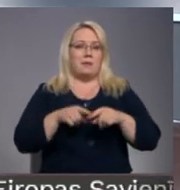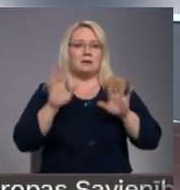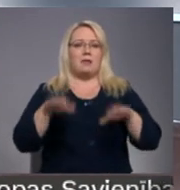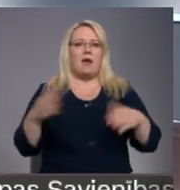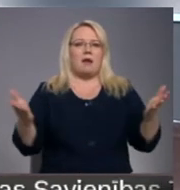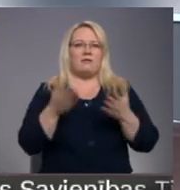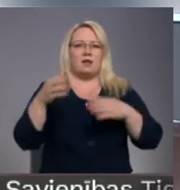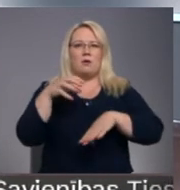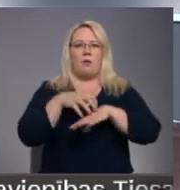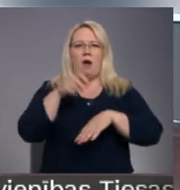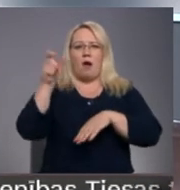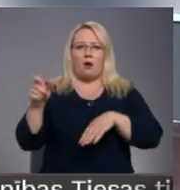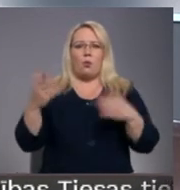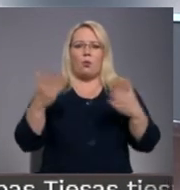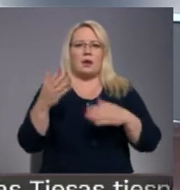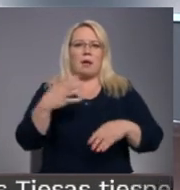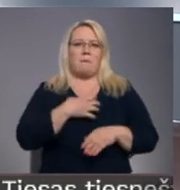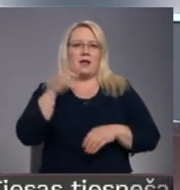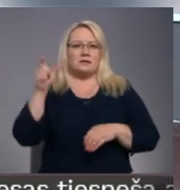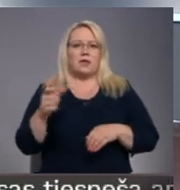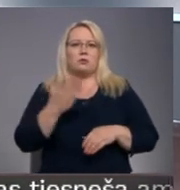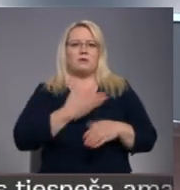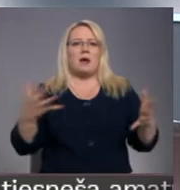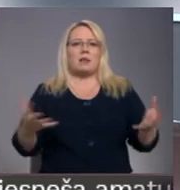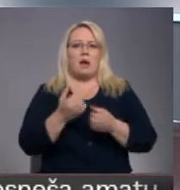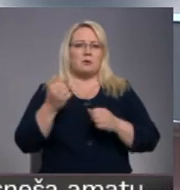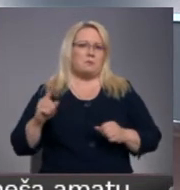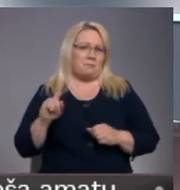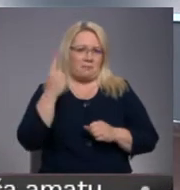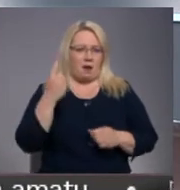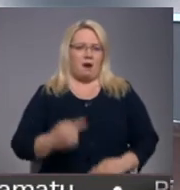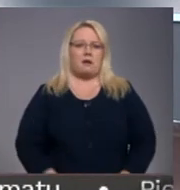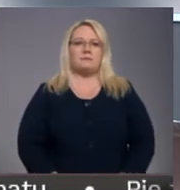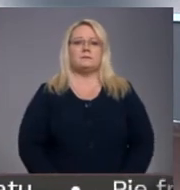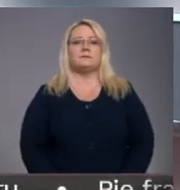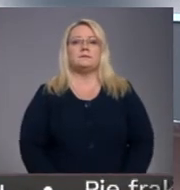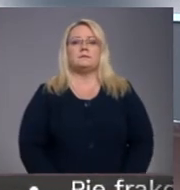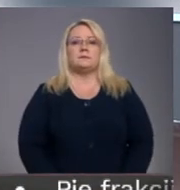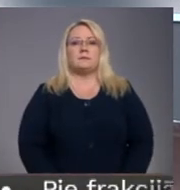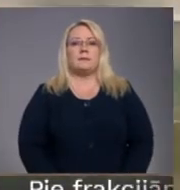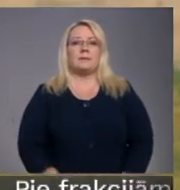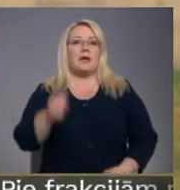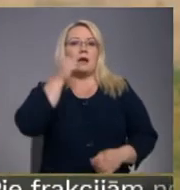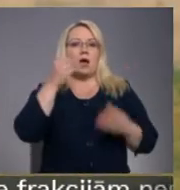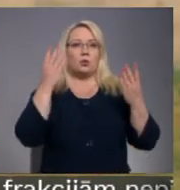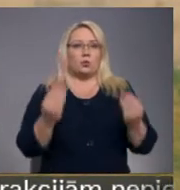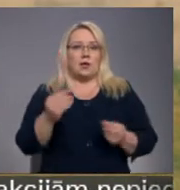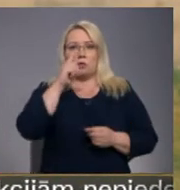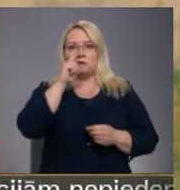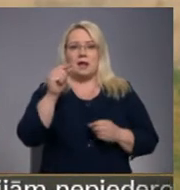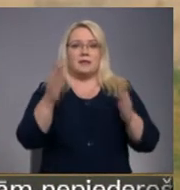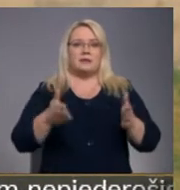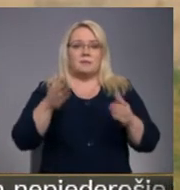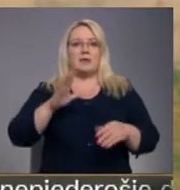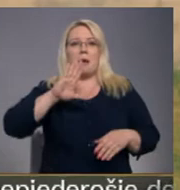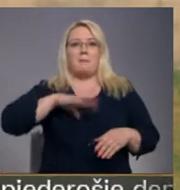atslūgotu ārstus, kuriem pacienta dzīvības glābšana ir primāra un turpināja kīnca. Katru dienu stradiņas slimnīcā